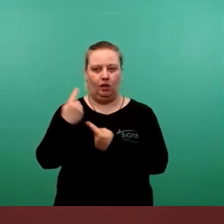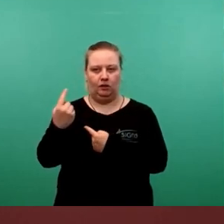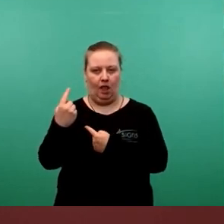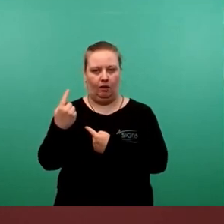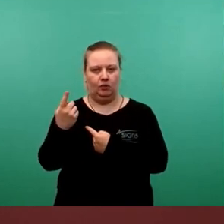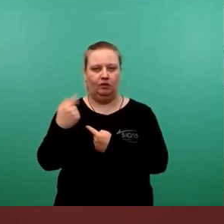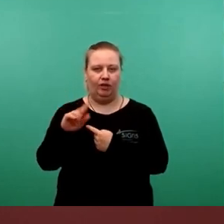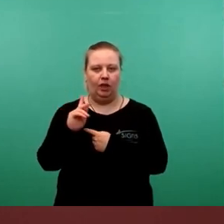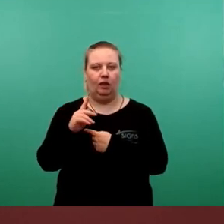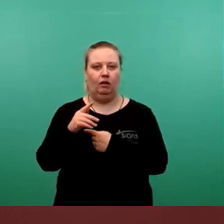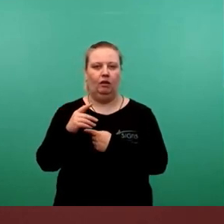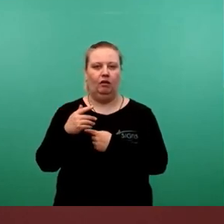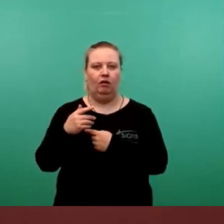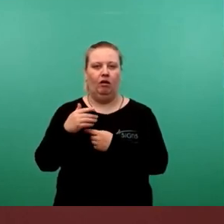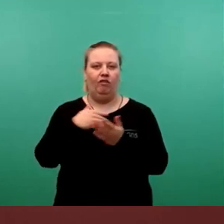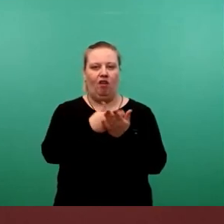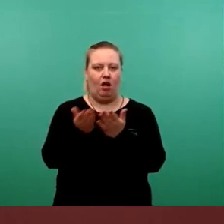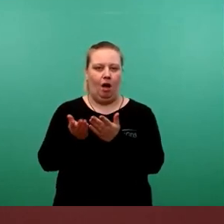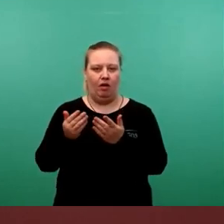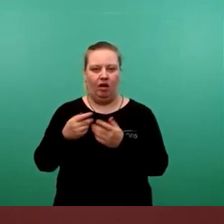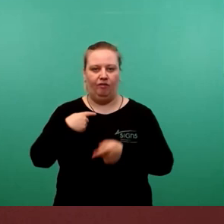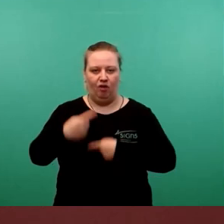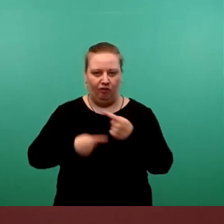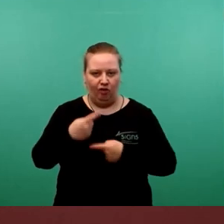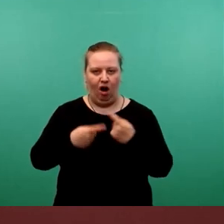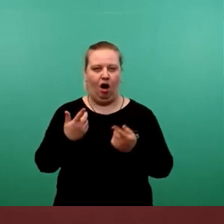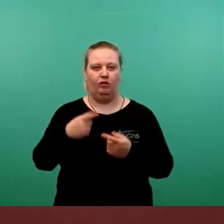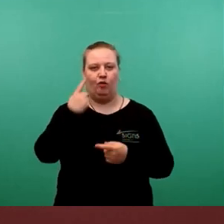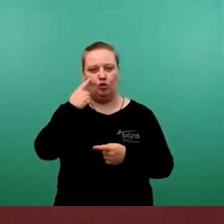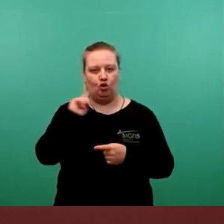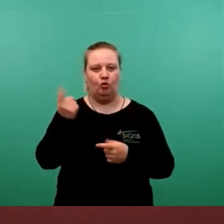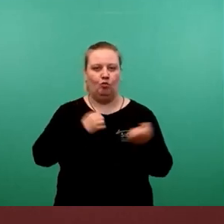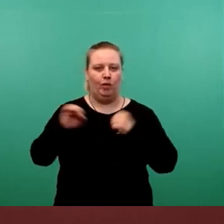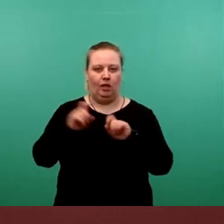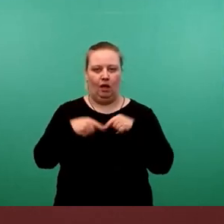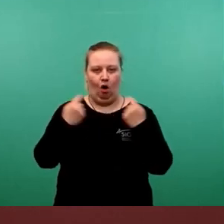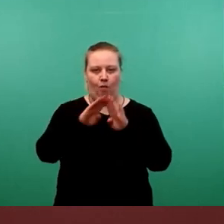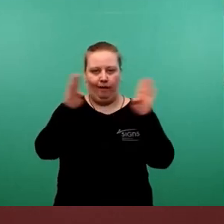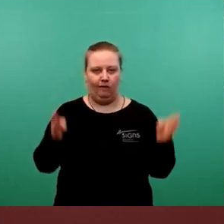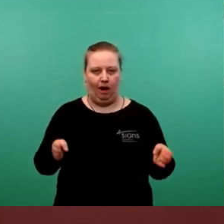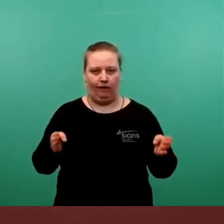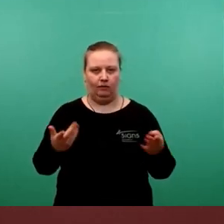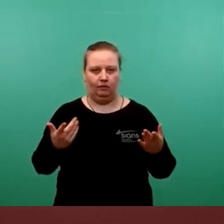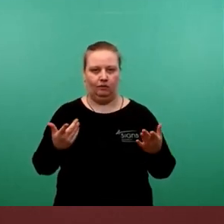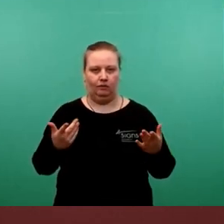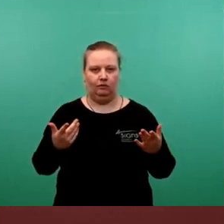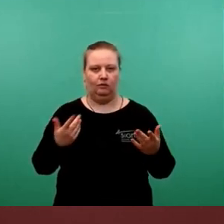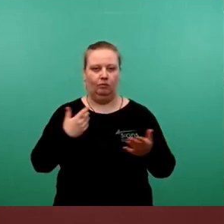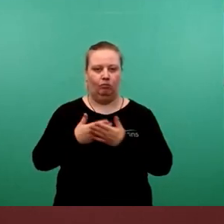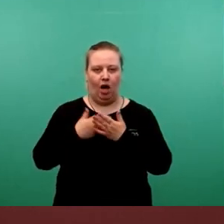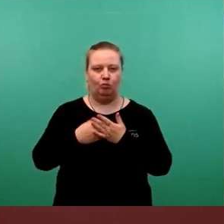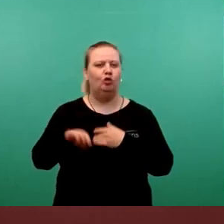vergleichbares Vergabeverfahren zum Aufbau und Vorhaltung von solchen mobilen Raumeinheiten im Zusammenhang mit temporären